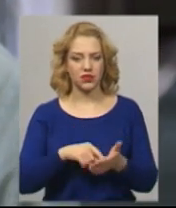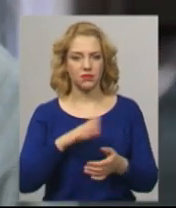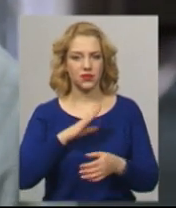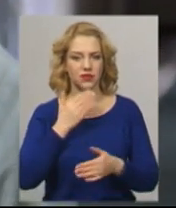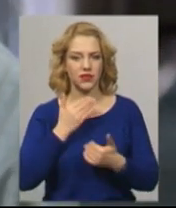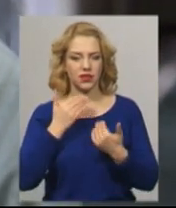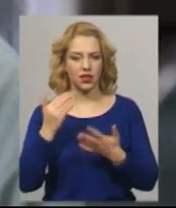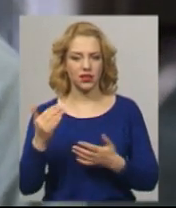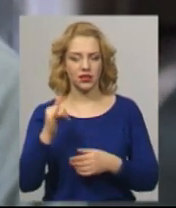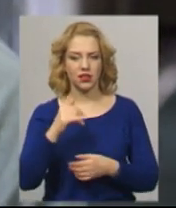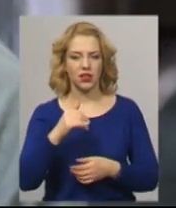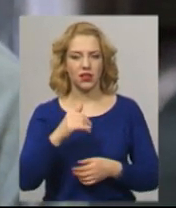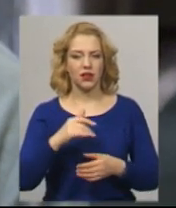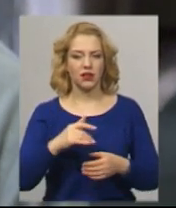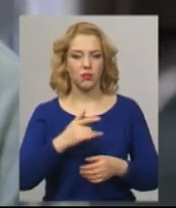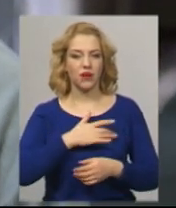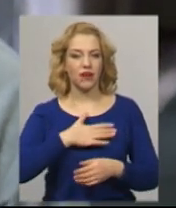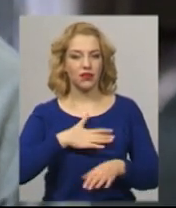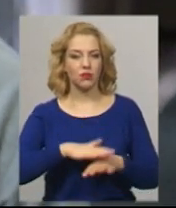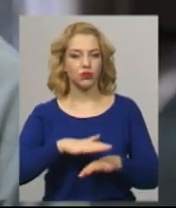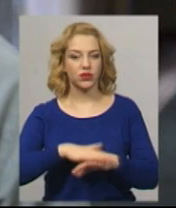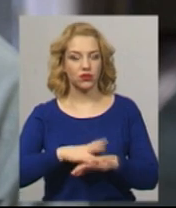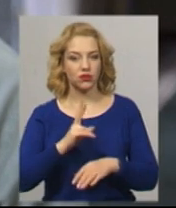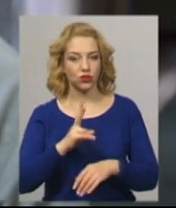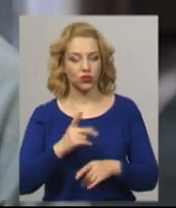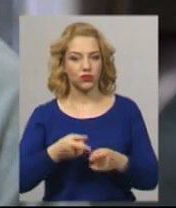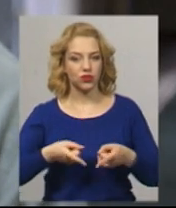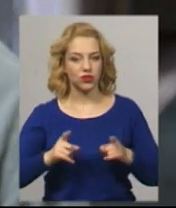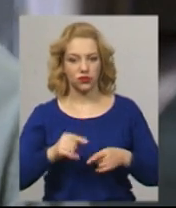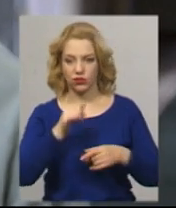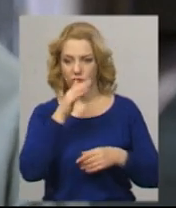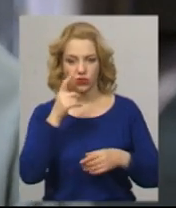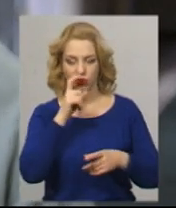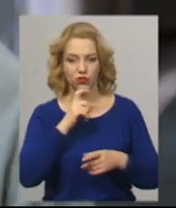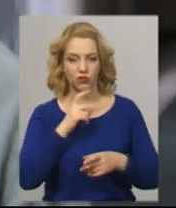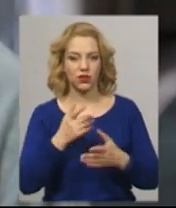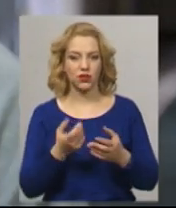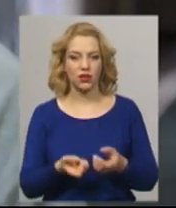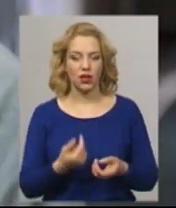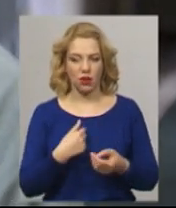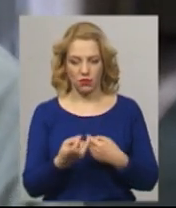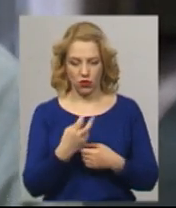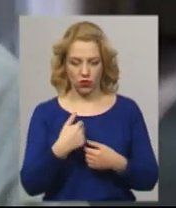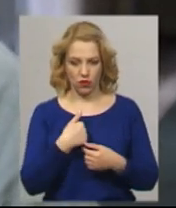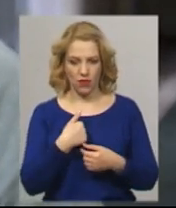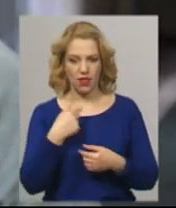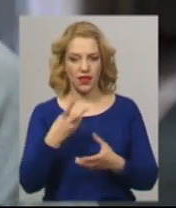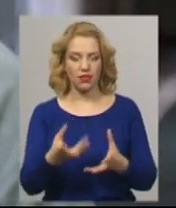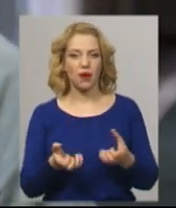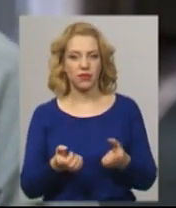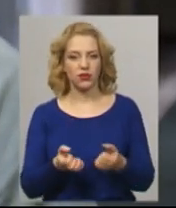переважно приватні будинки, які дійсно вони не можуть зрозуміти, приходять до мене на прийом і